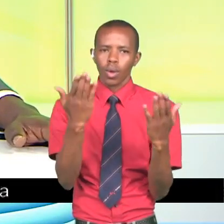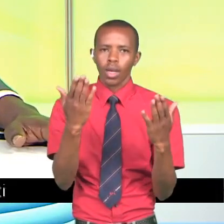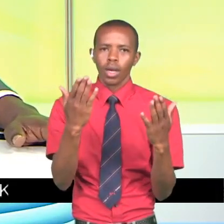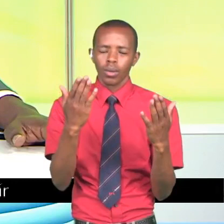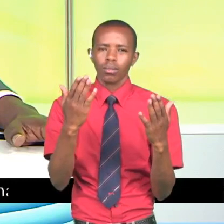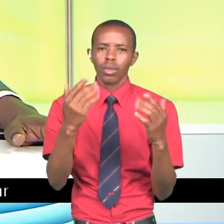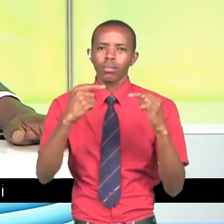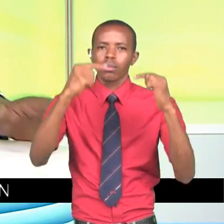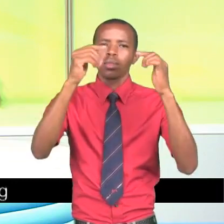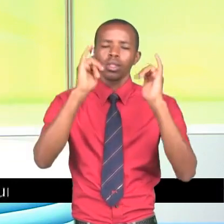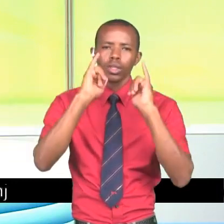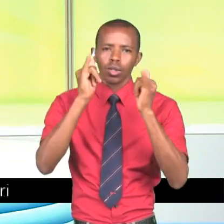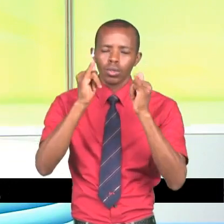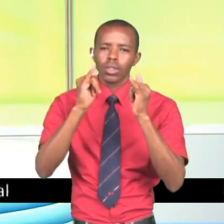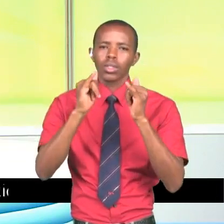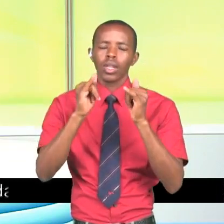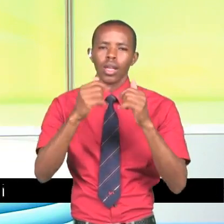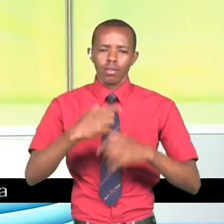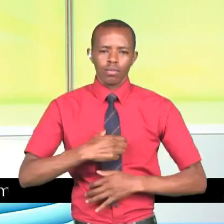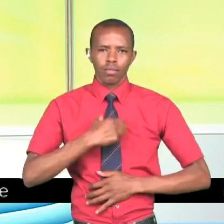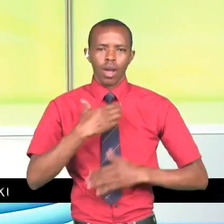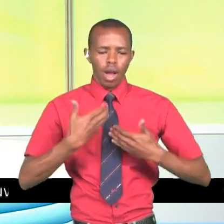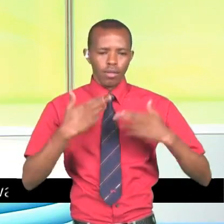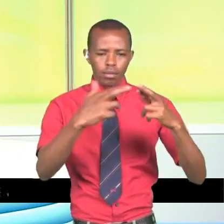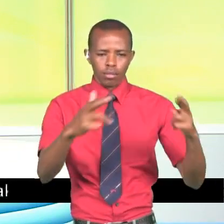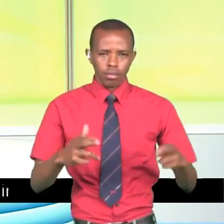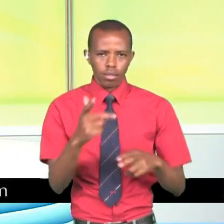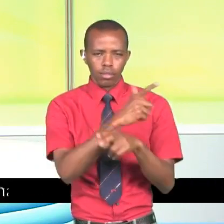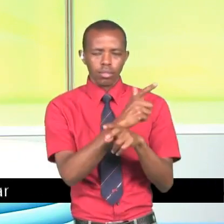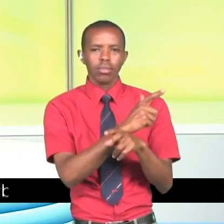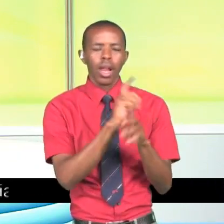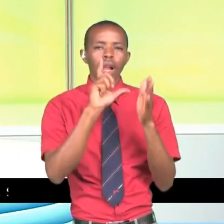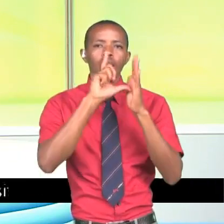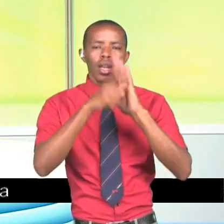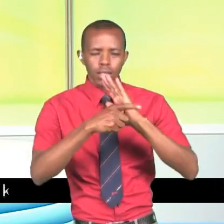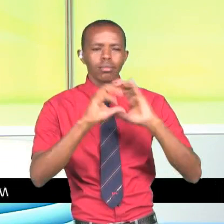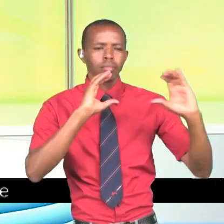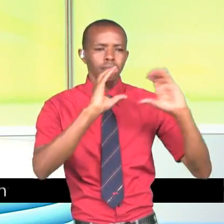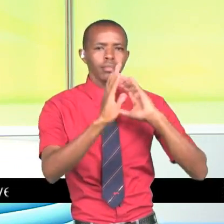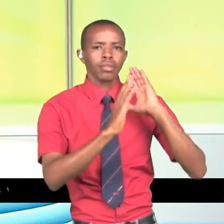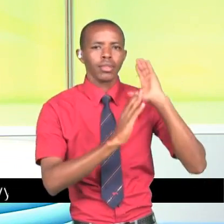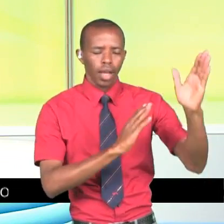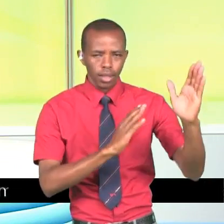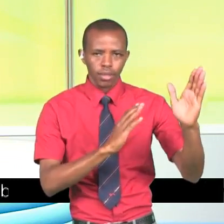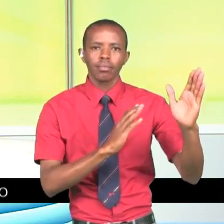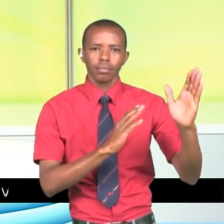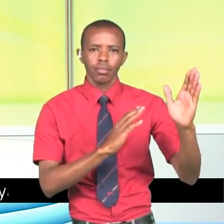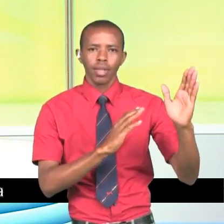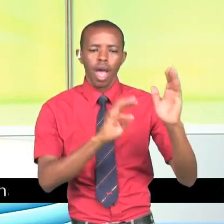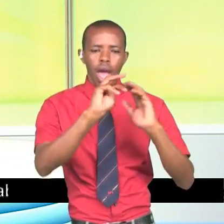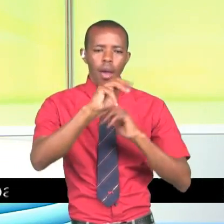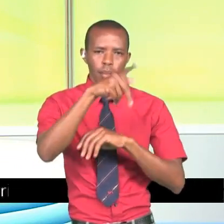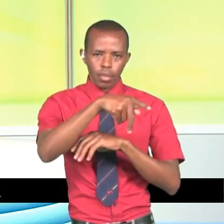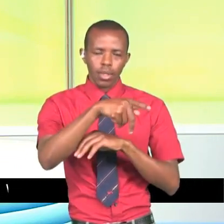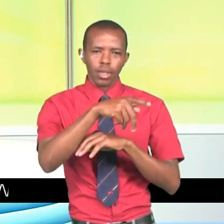fanikisha matangazo haya switch adhuhuri Tukuna mgeni studio ni baadae Jitakuwa na zungumza moja kwa moja ndani ya studio Na mbunge